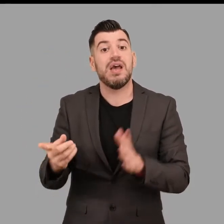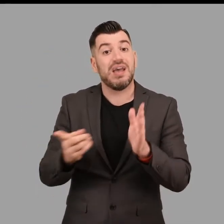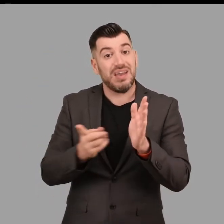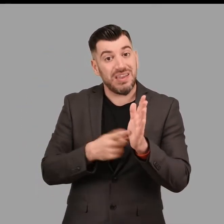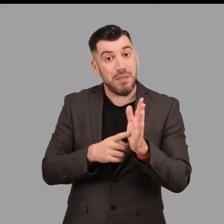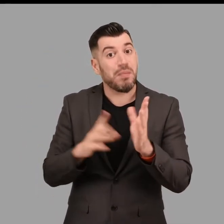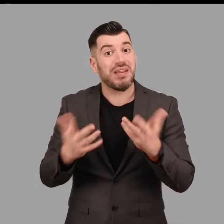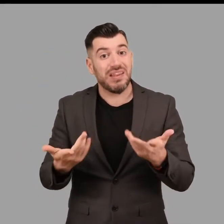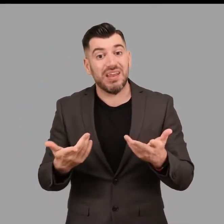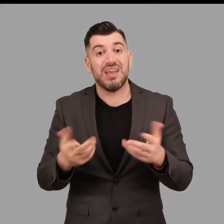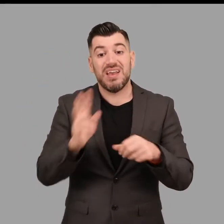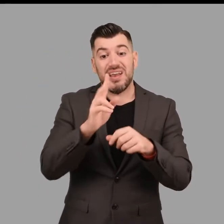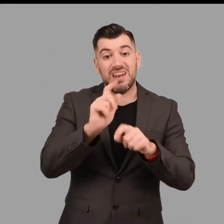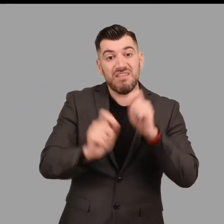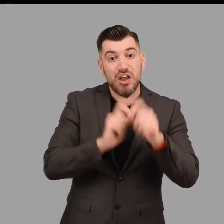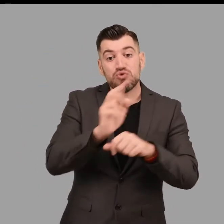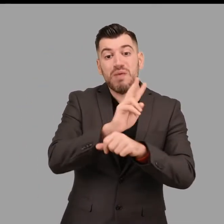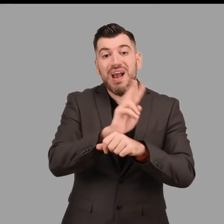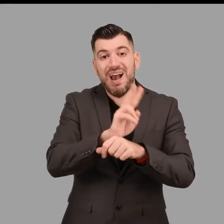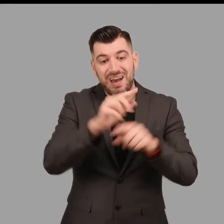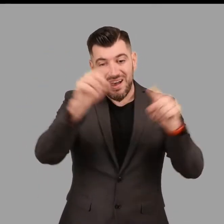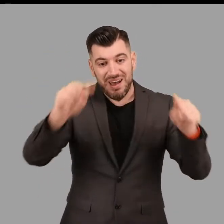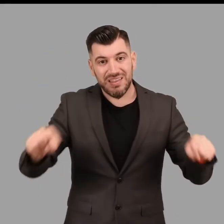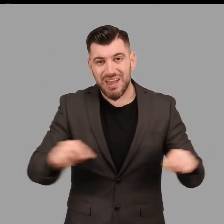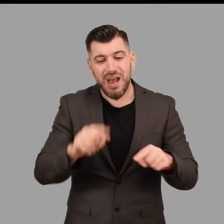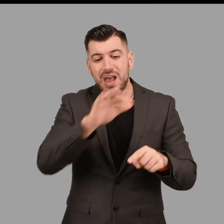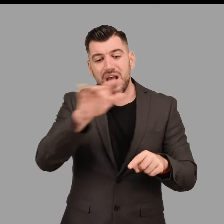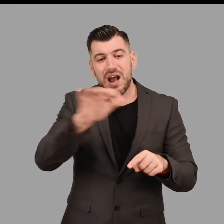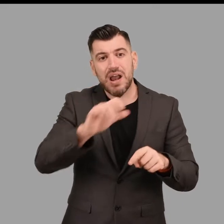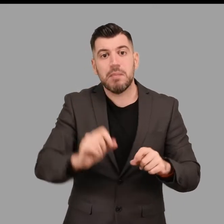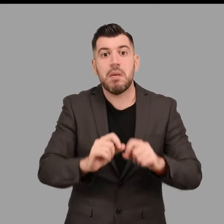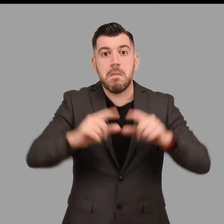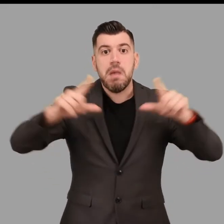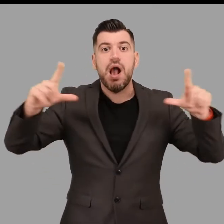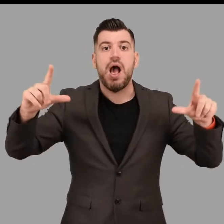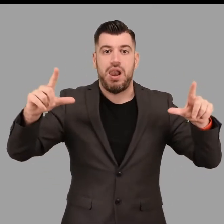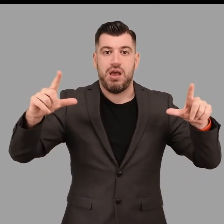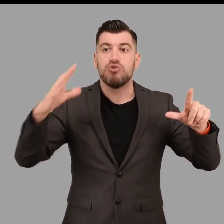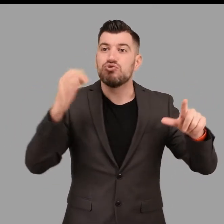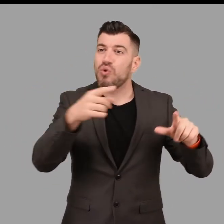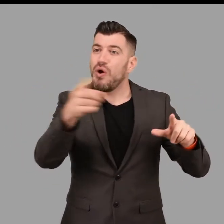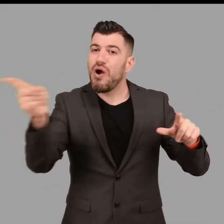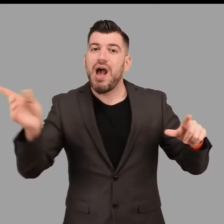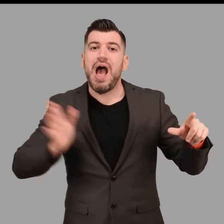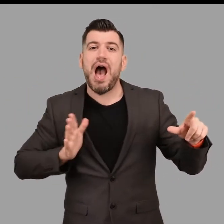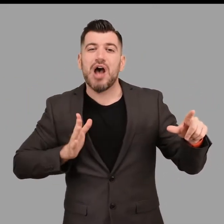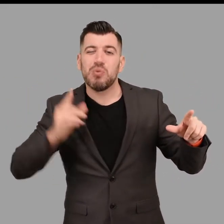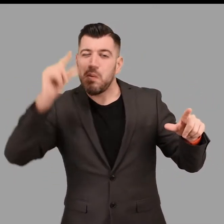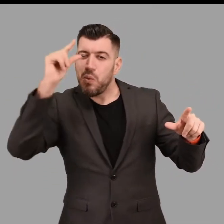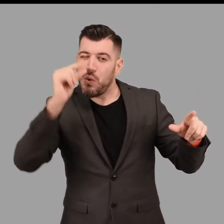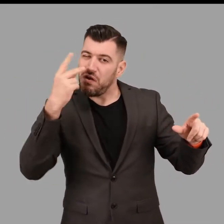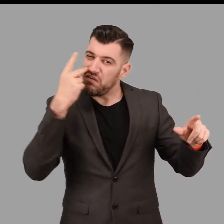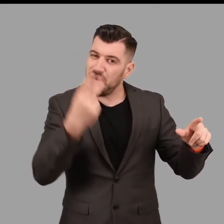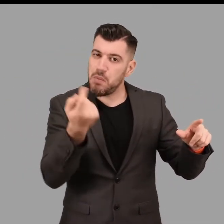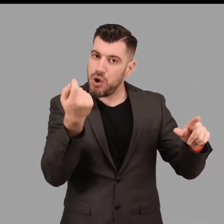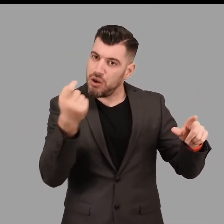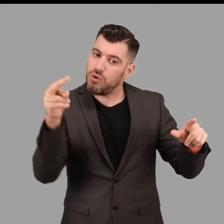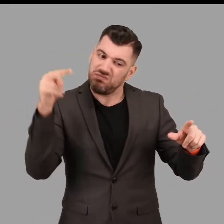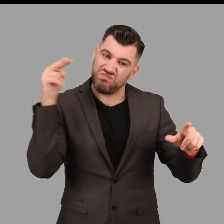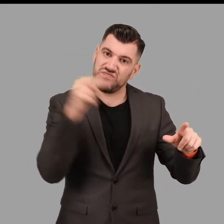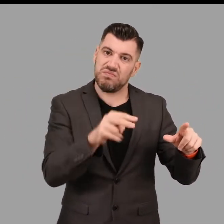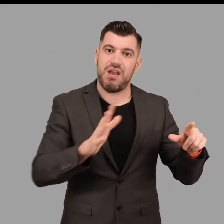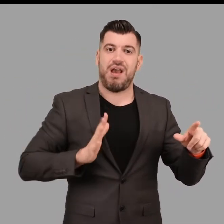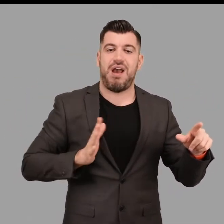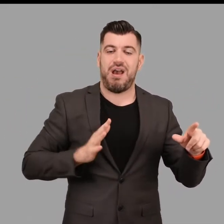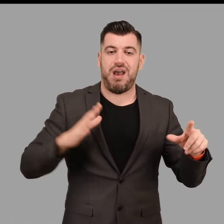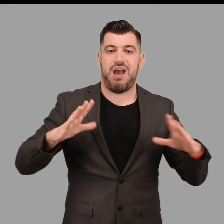μεγαλογράμματα σε εκτυπώσεις σε μέγεθος δραματοσυράς που μας υποδείχτηκε για να μπορούν να τα διαβάσουν οι εμβλίωπες επισκέπτες μας. Κύρια